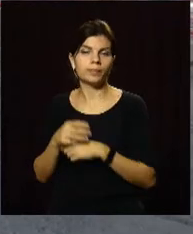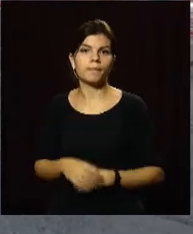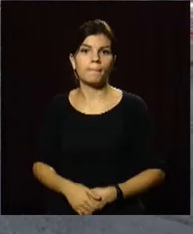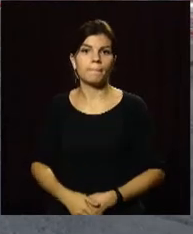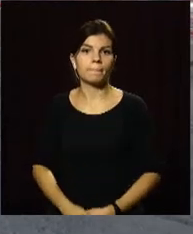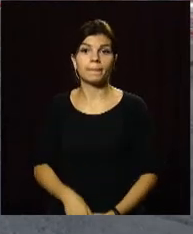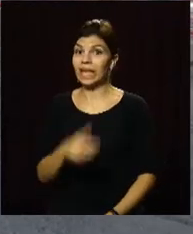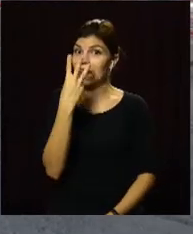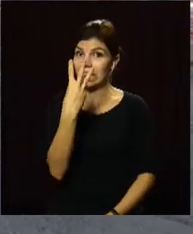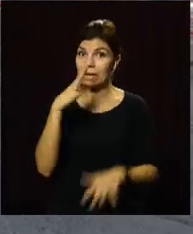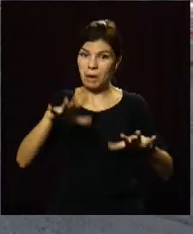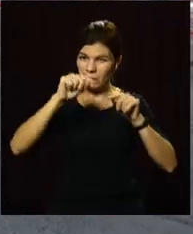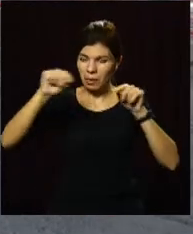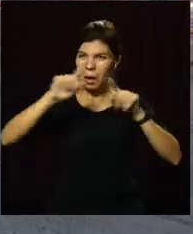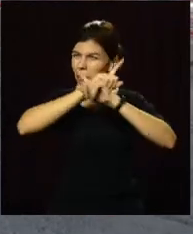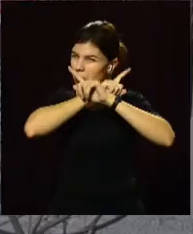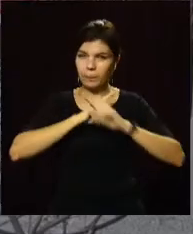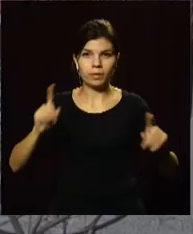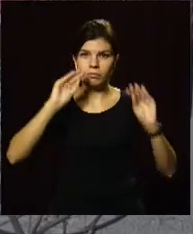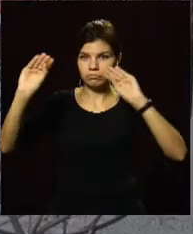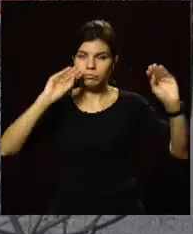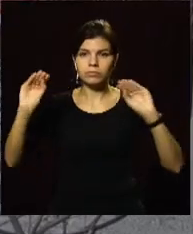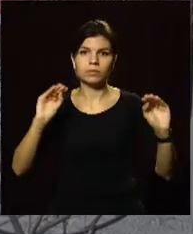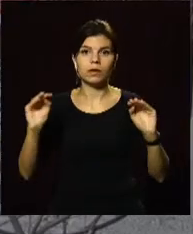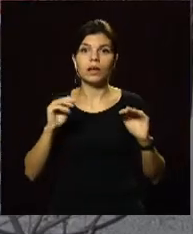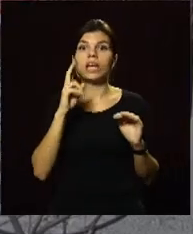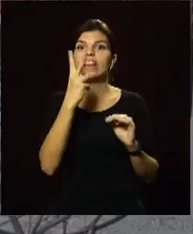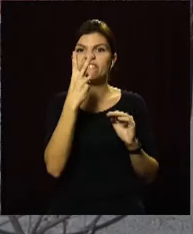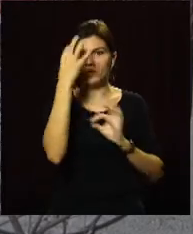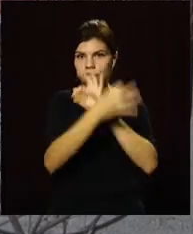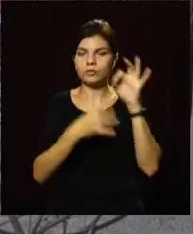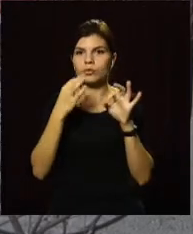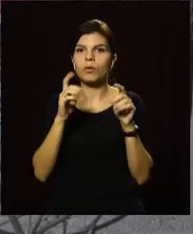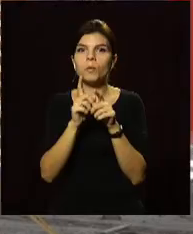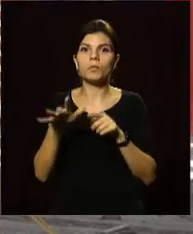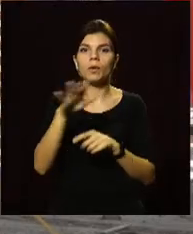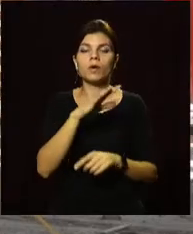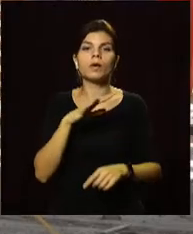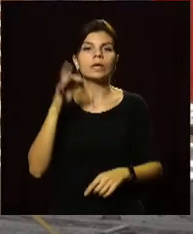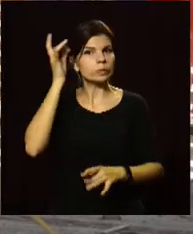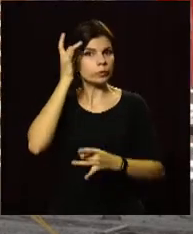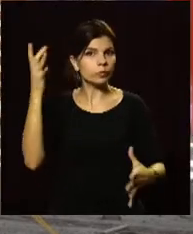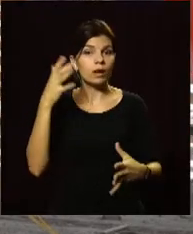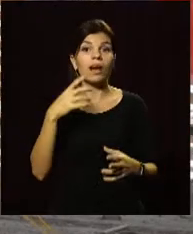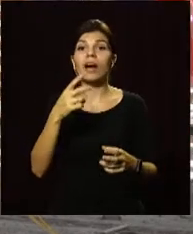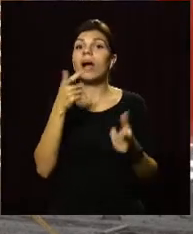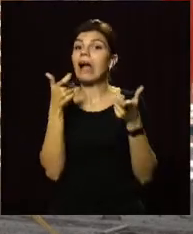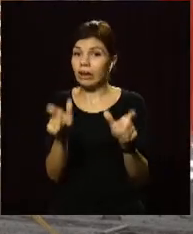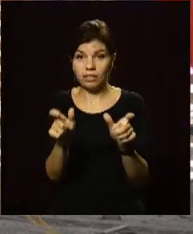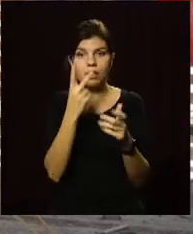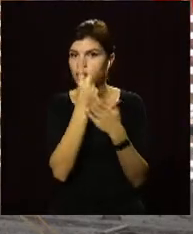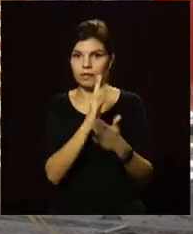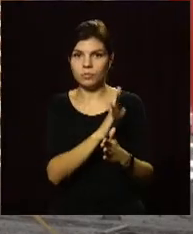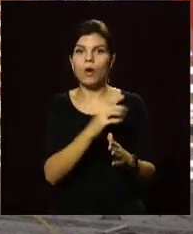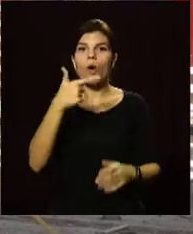Три локації, безліч інсталяцій та перформансів і дві доби у ритмі мистецтва. У Дніпрі попри карантинні обмеження